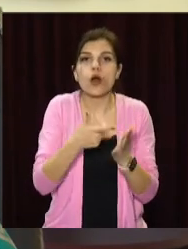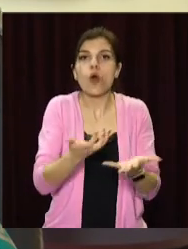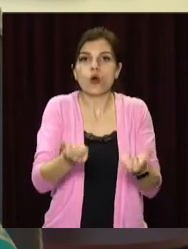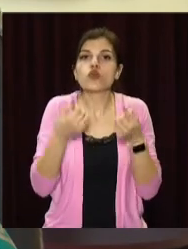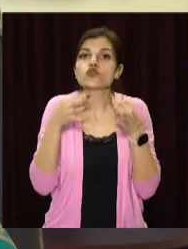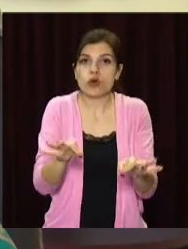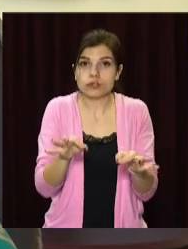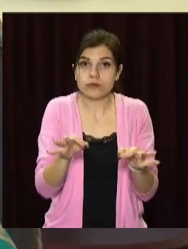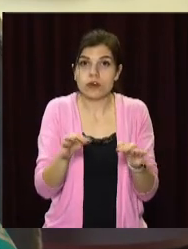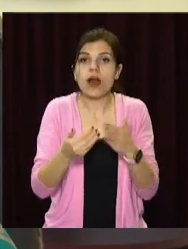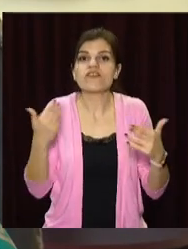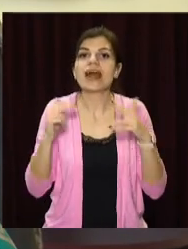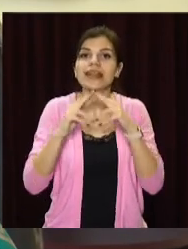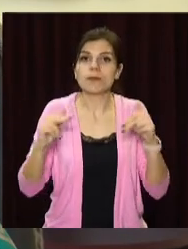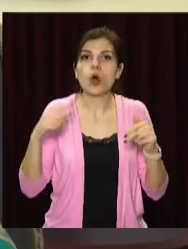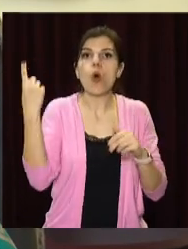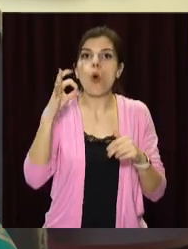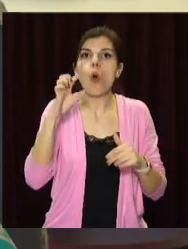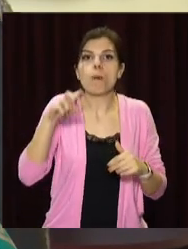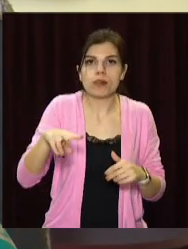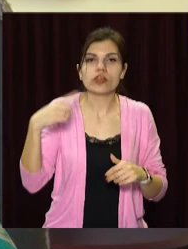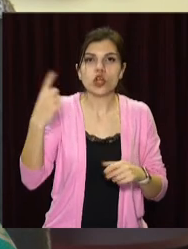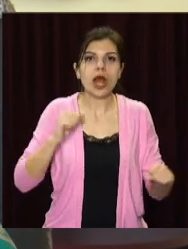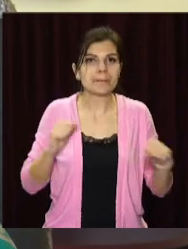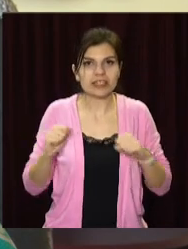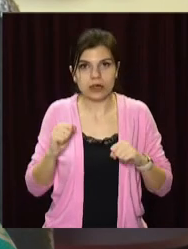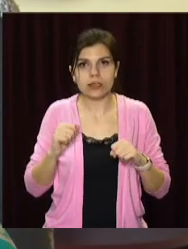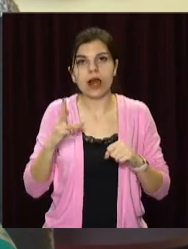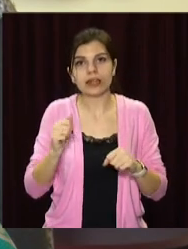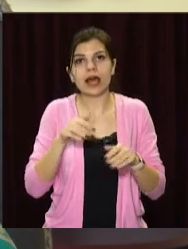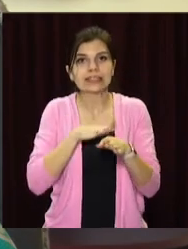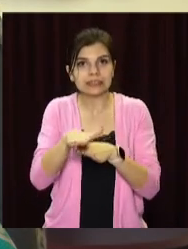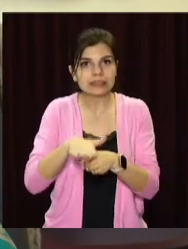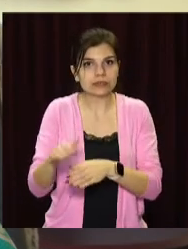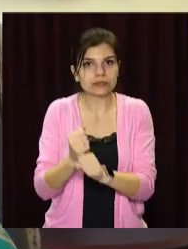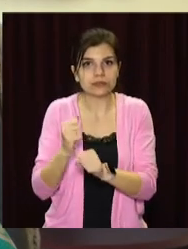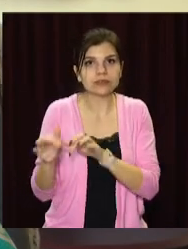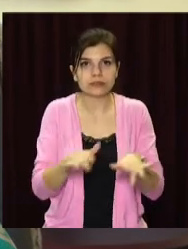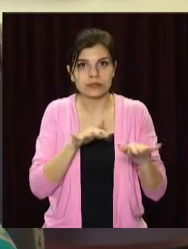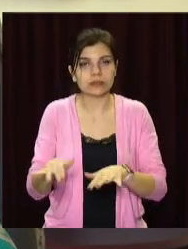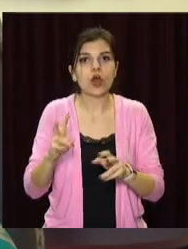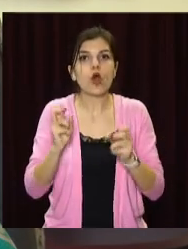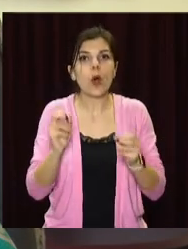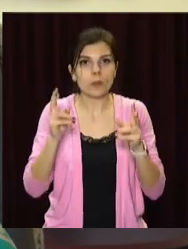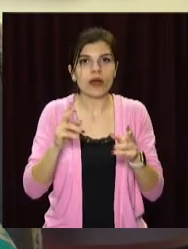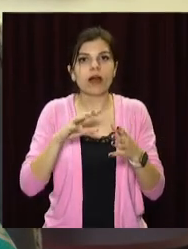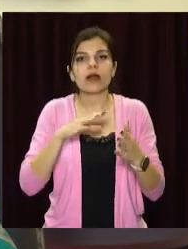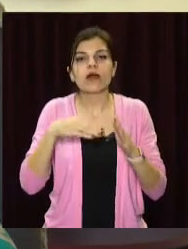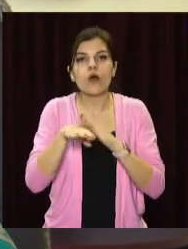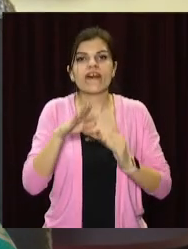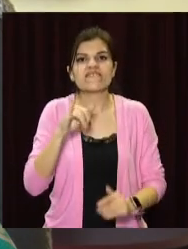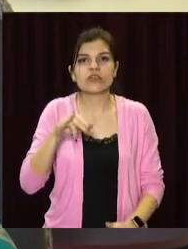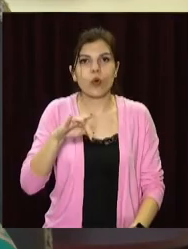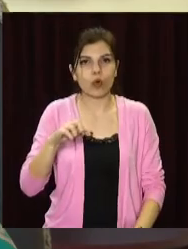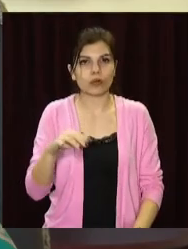Один етап – це отримання дозволу від Дніпропетровської облдержадміністрації на здійснення операцій з